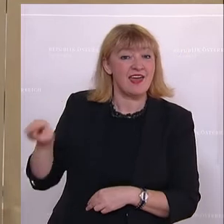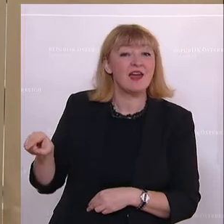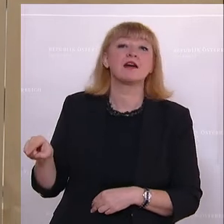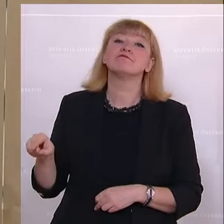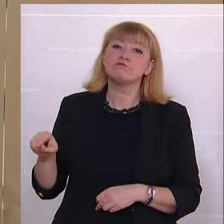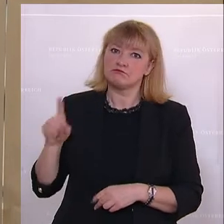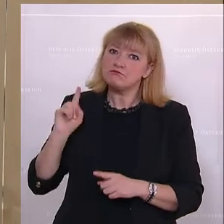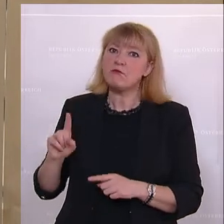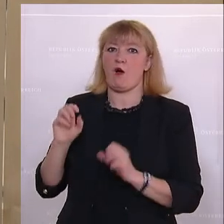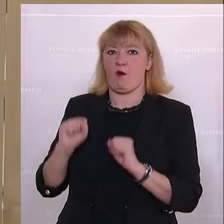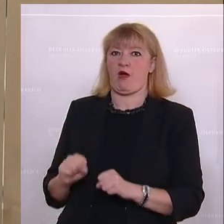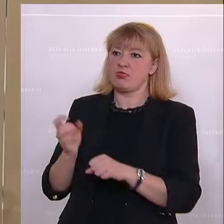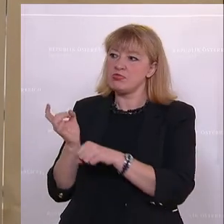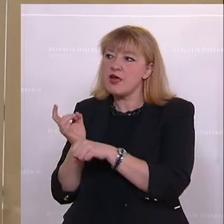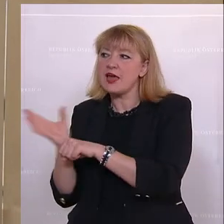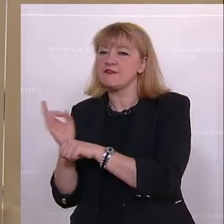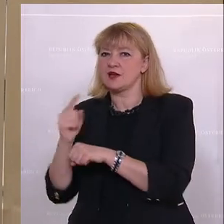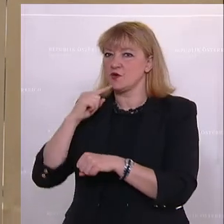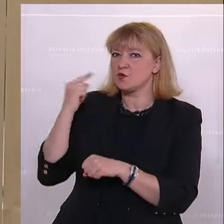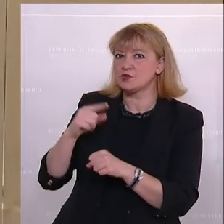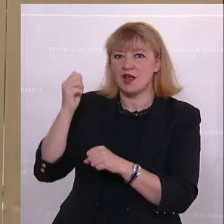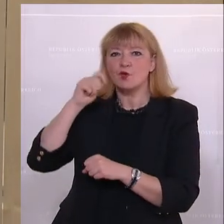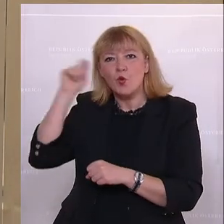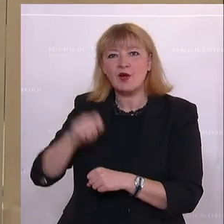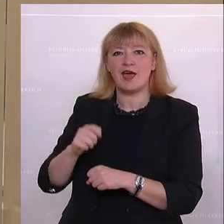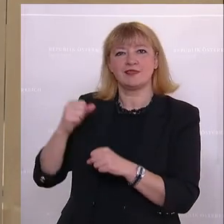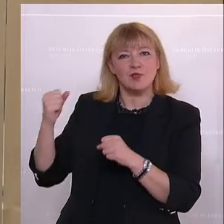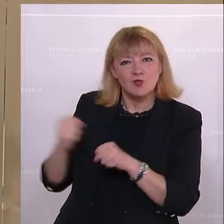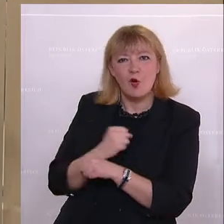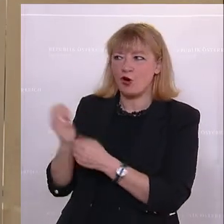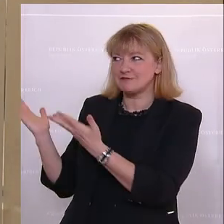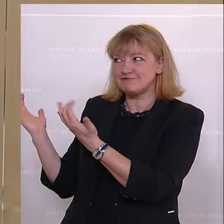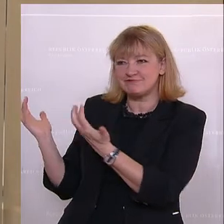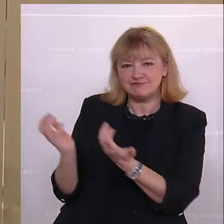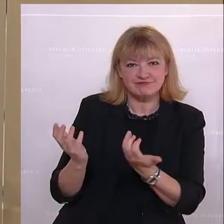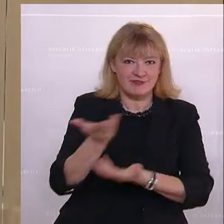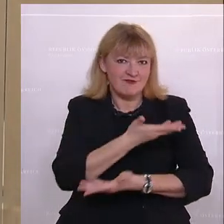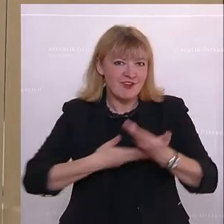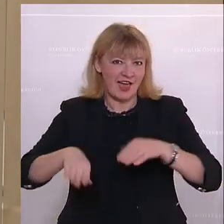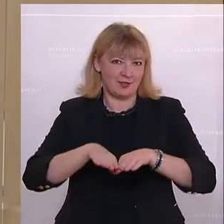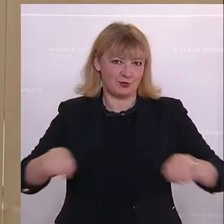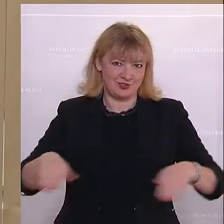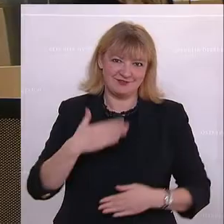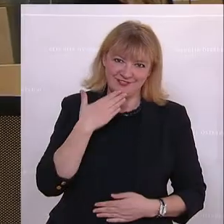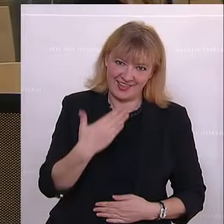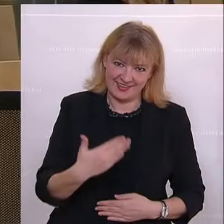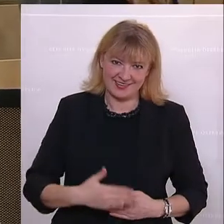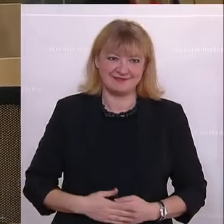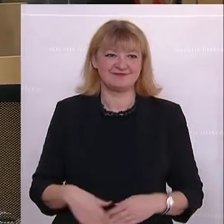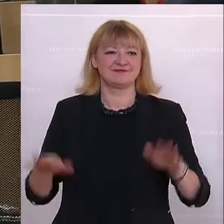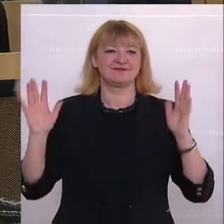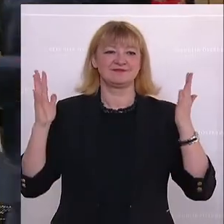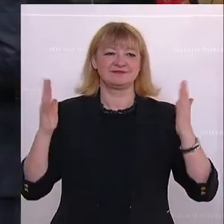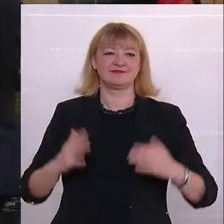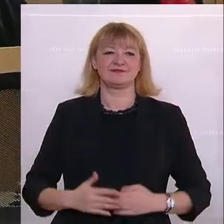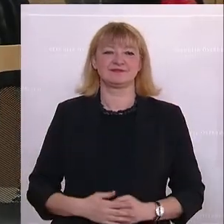einwirken kann und Russland und die Ukraine doch noch an den Verhandlungstisch bringt. Danke. Die EU